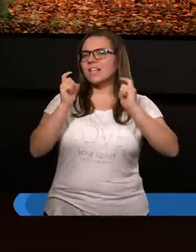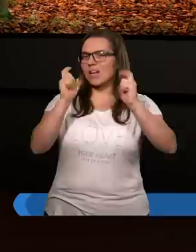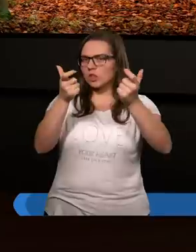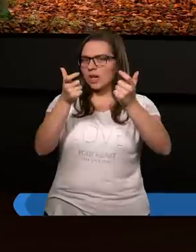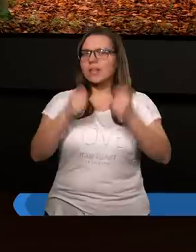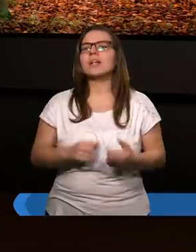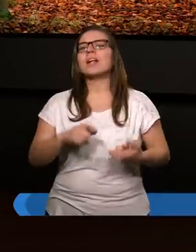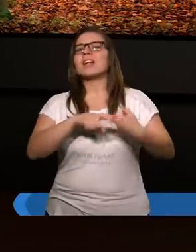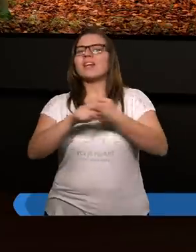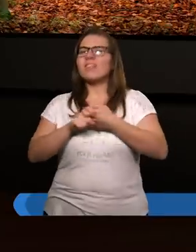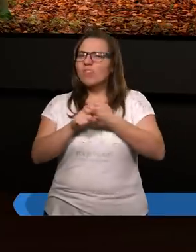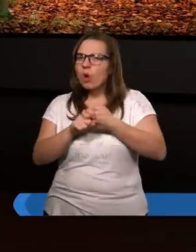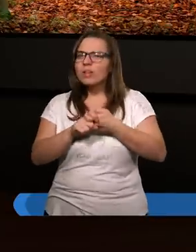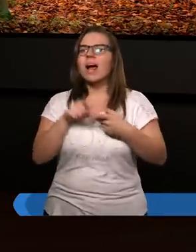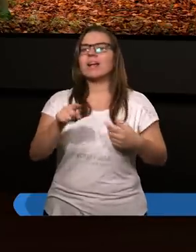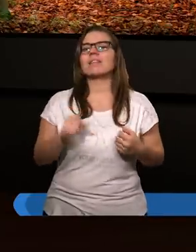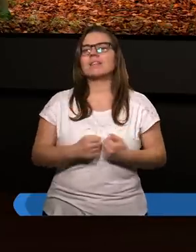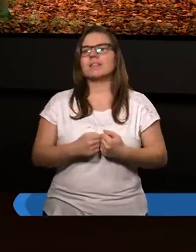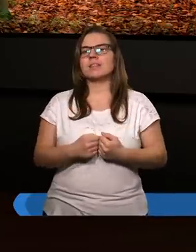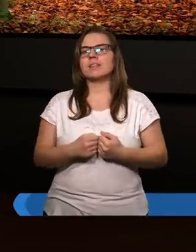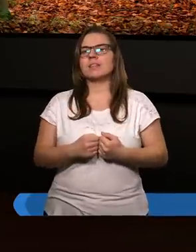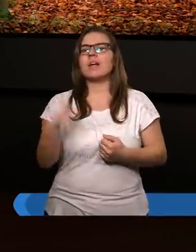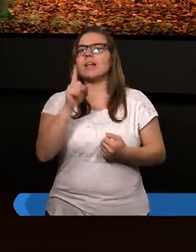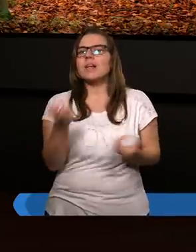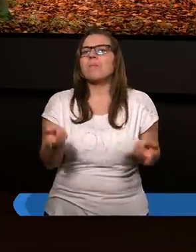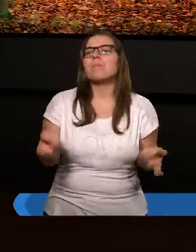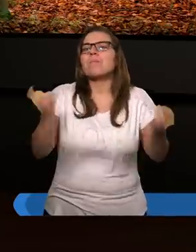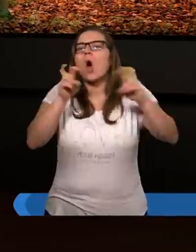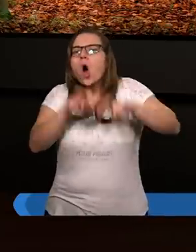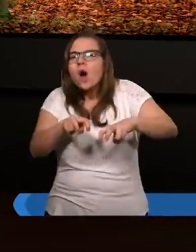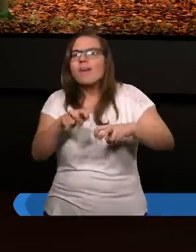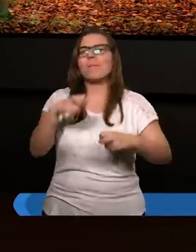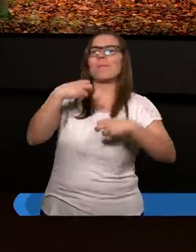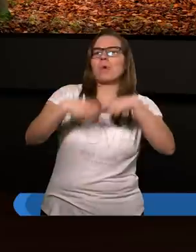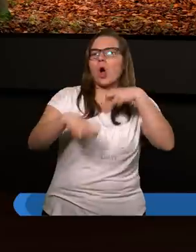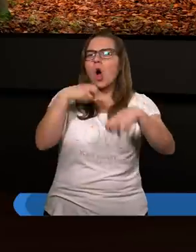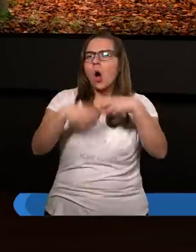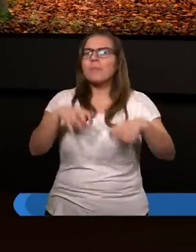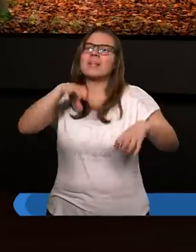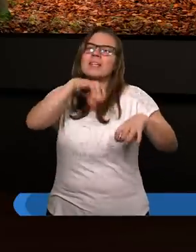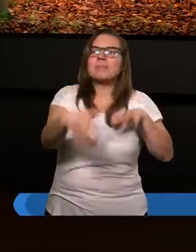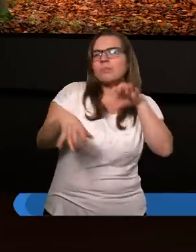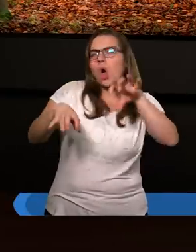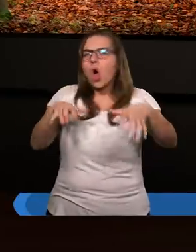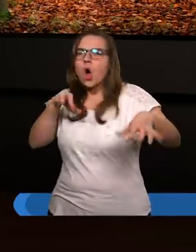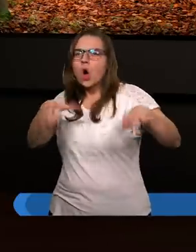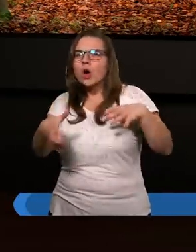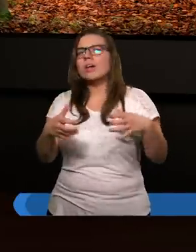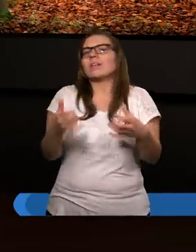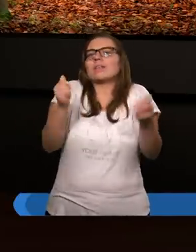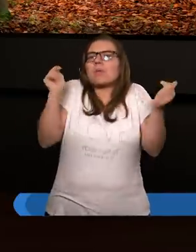związanych z powstaniem problemu, sporem jaki